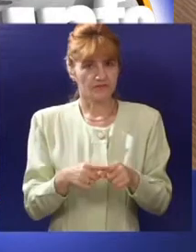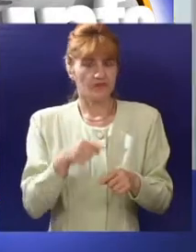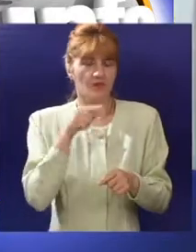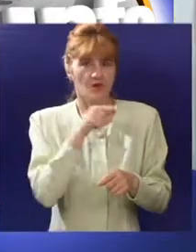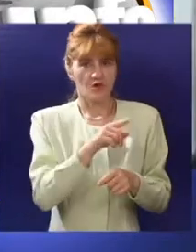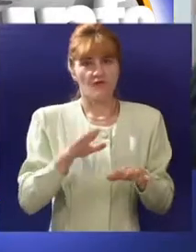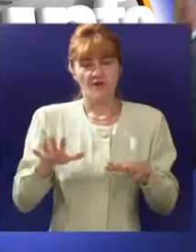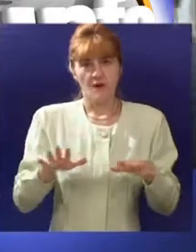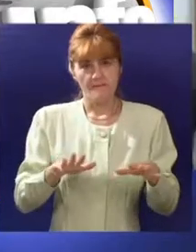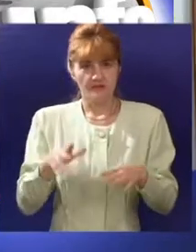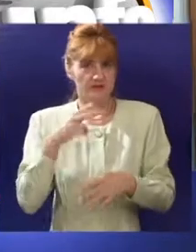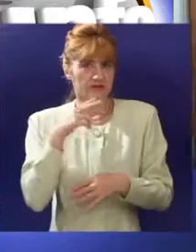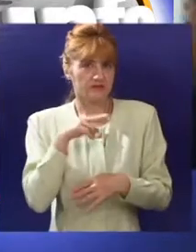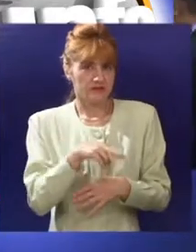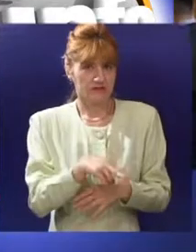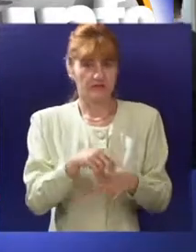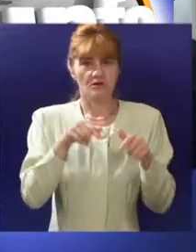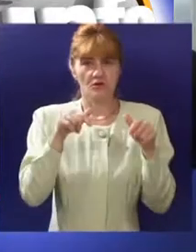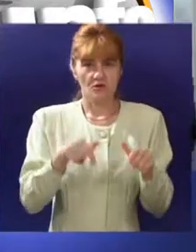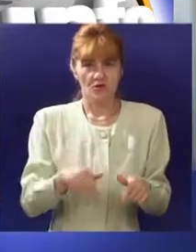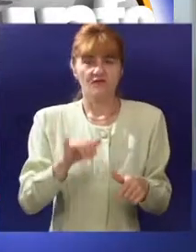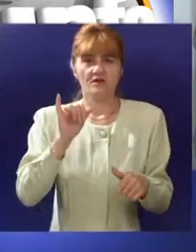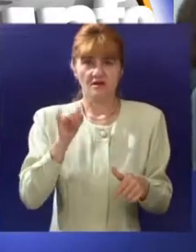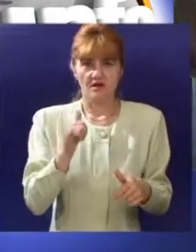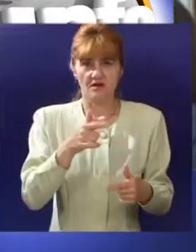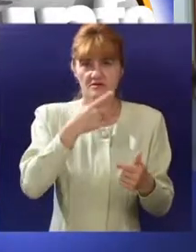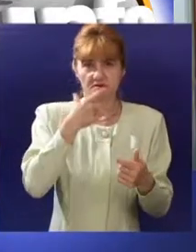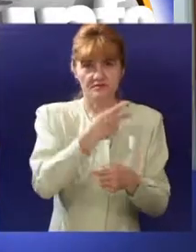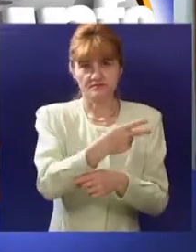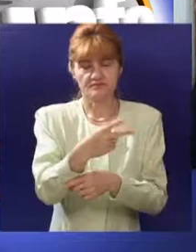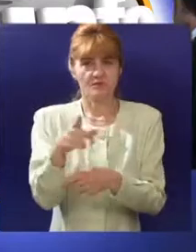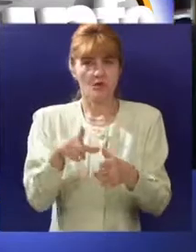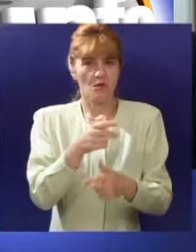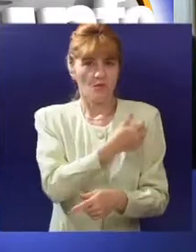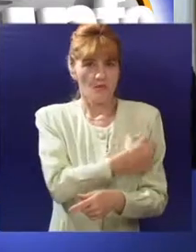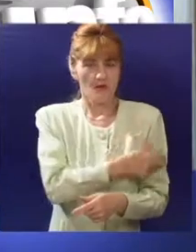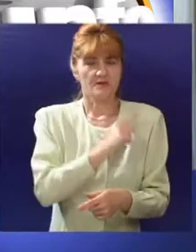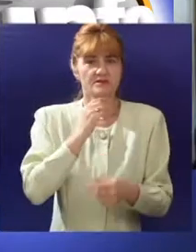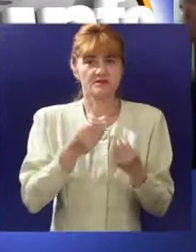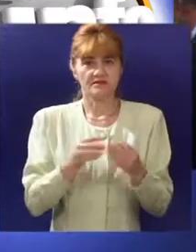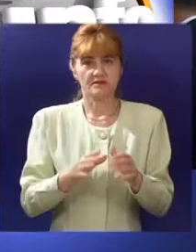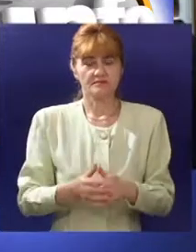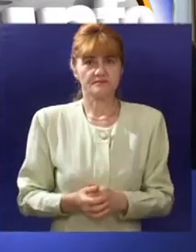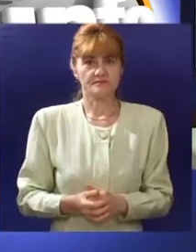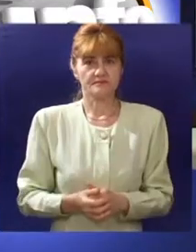investicije njegovog ministarstva u Subotici ministar Stanković se uverio u obilasku opšte bolnice Subotica.